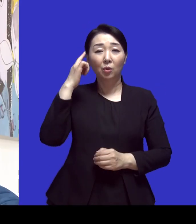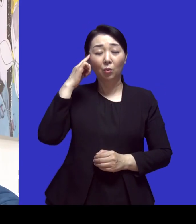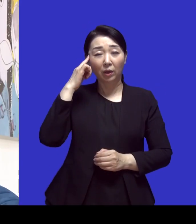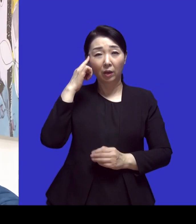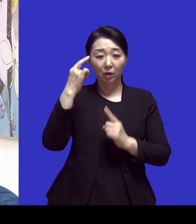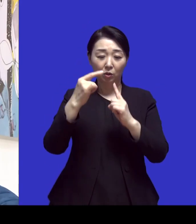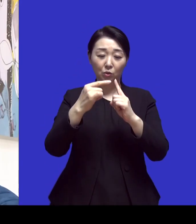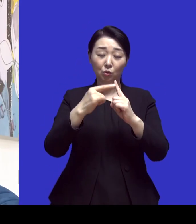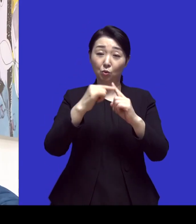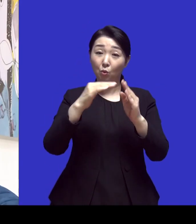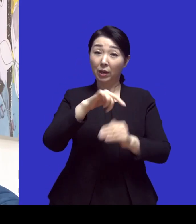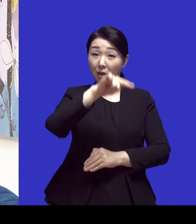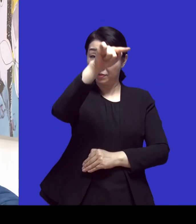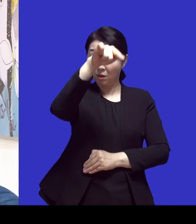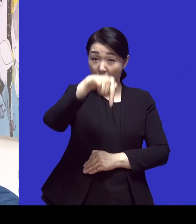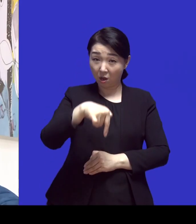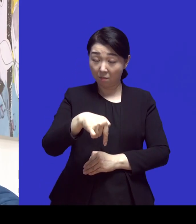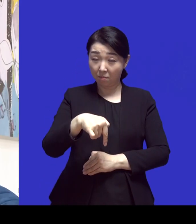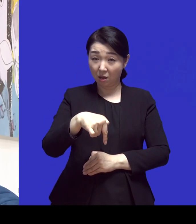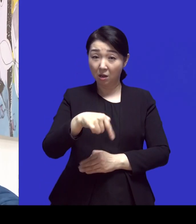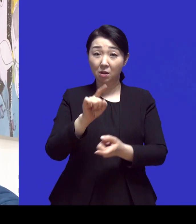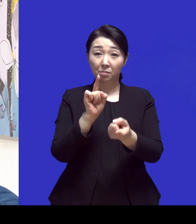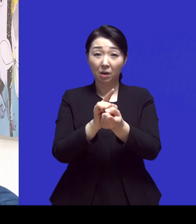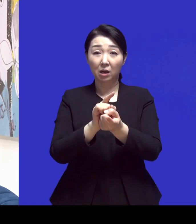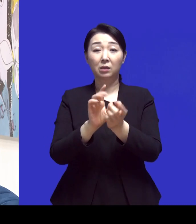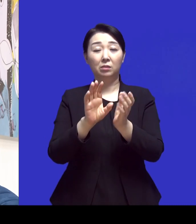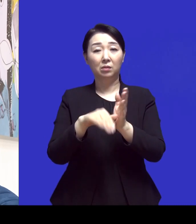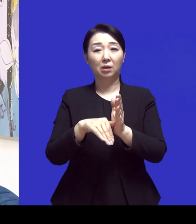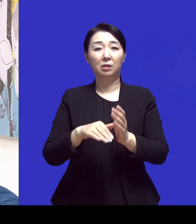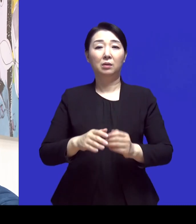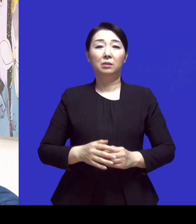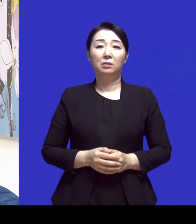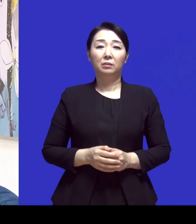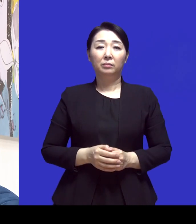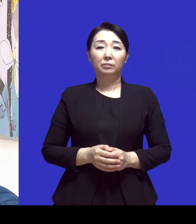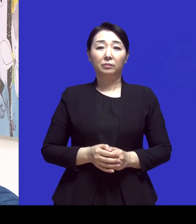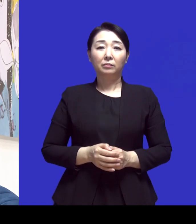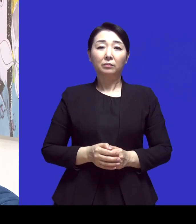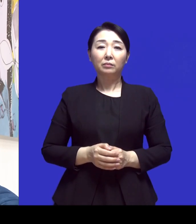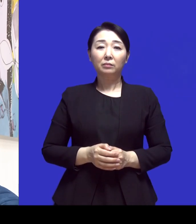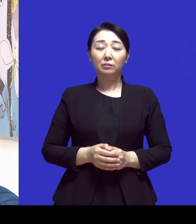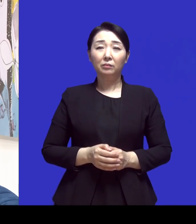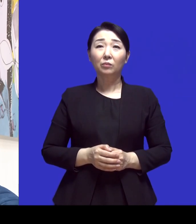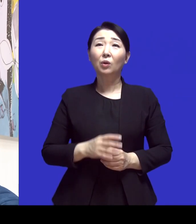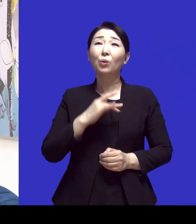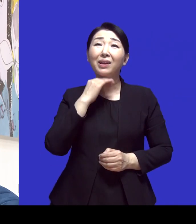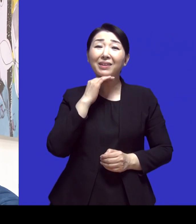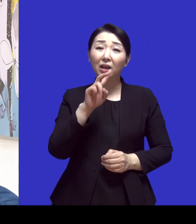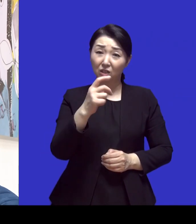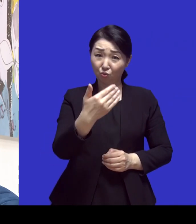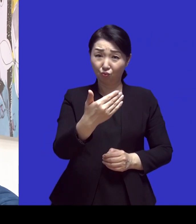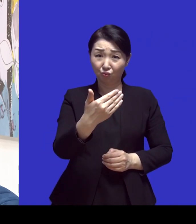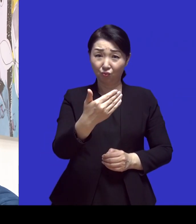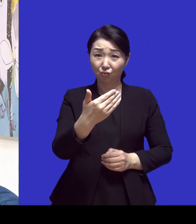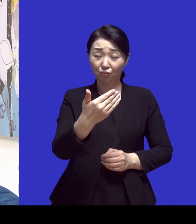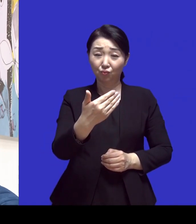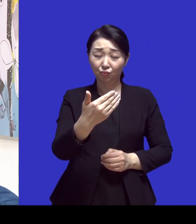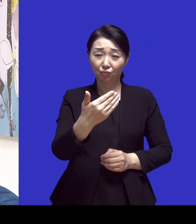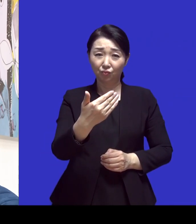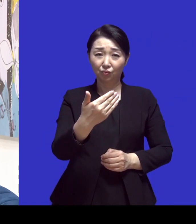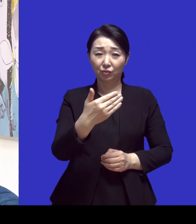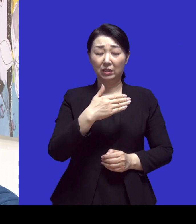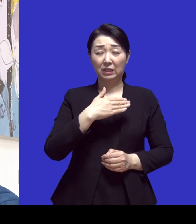갔다는 날 예 만났는데 상당히 좀 이제 그때만 해도 벌써 나이가 스물아홉이니까 뭐 서로